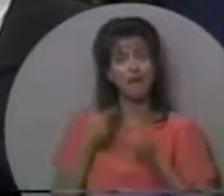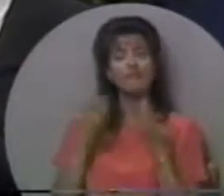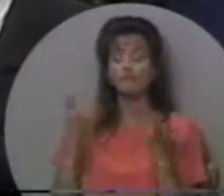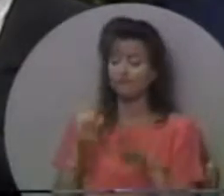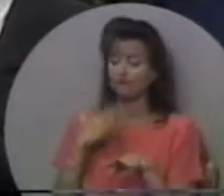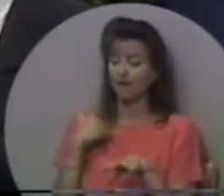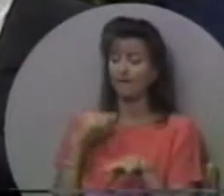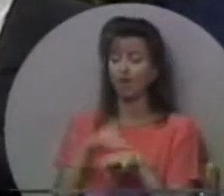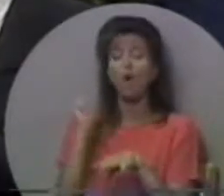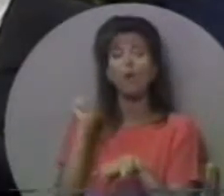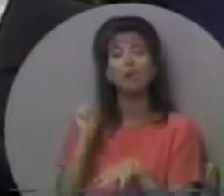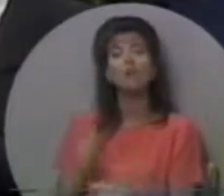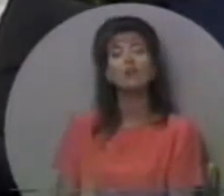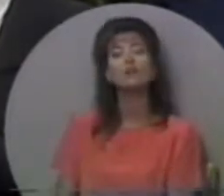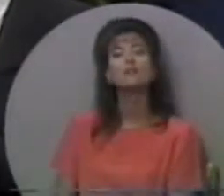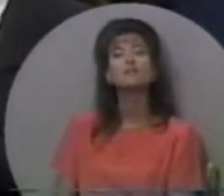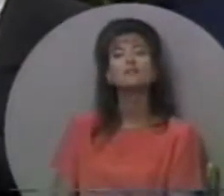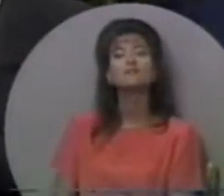життя.